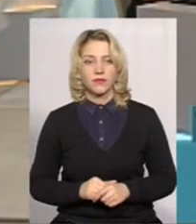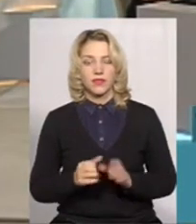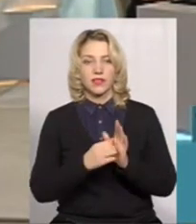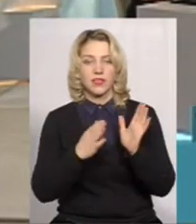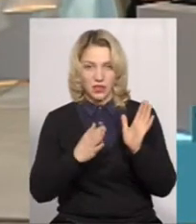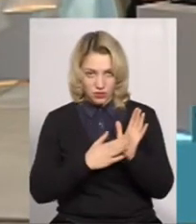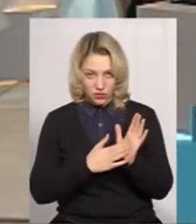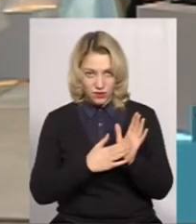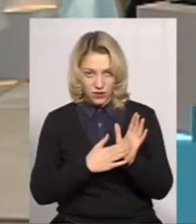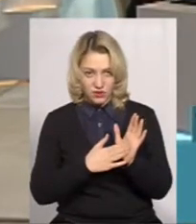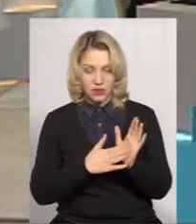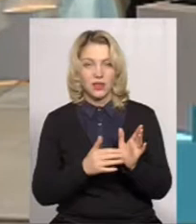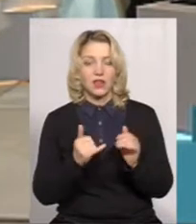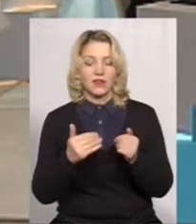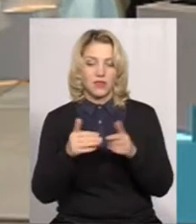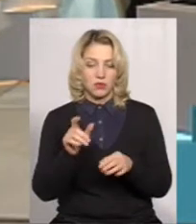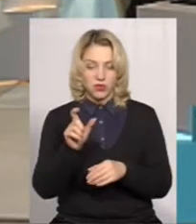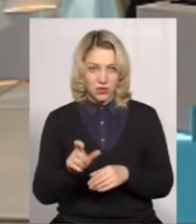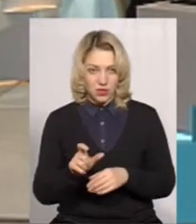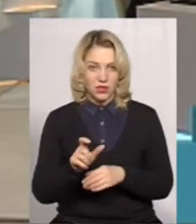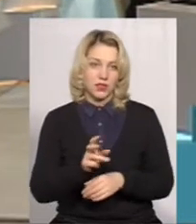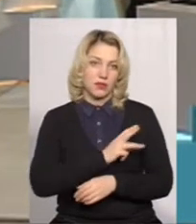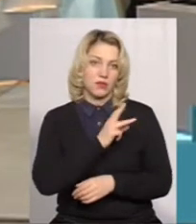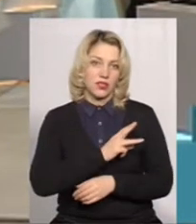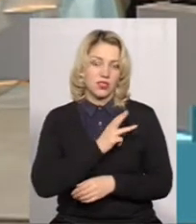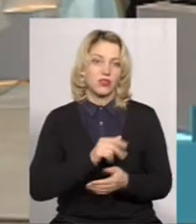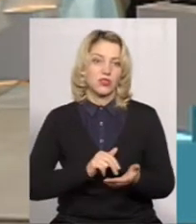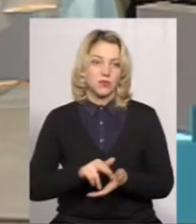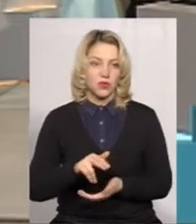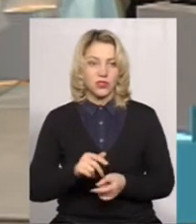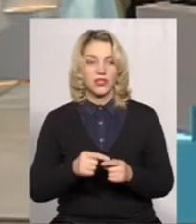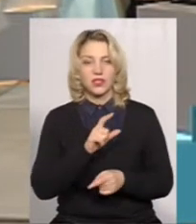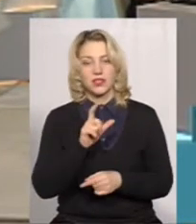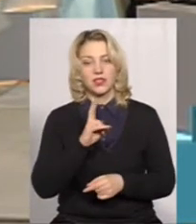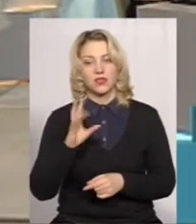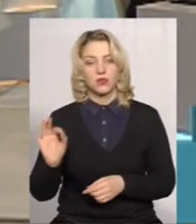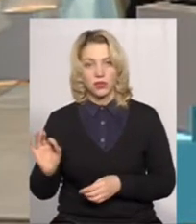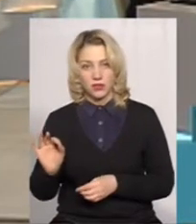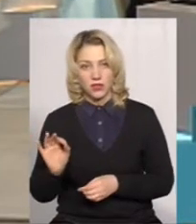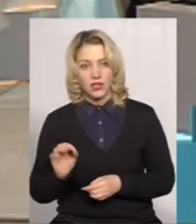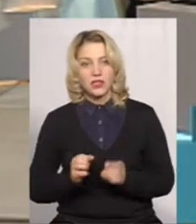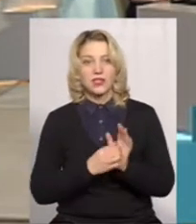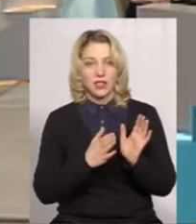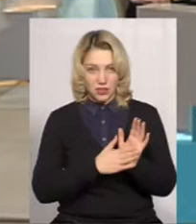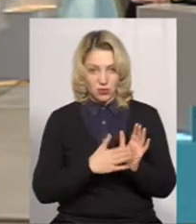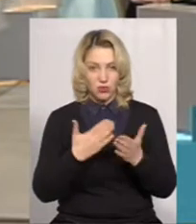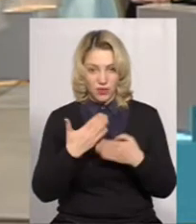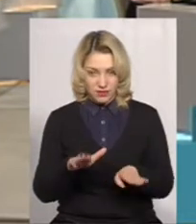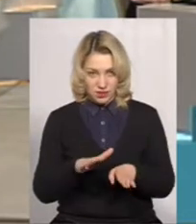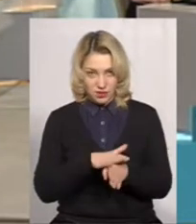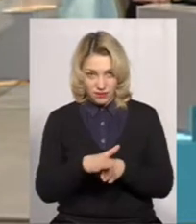Зареєструвалися. От випускник, бажаючи пройти зовнішнє незалежне оцінювання, зареєструвався.